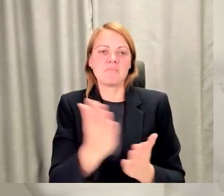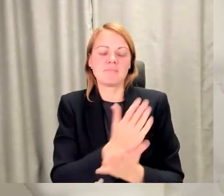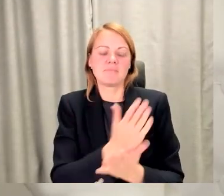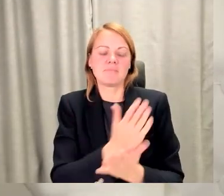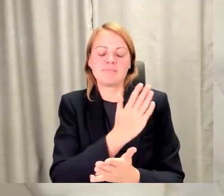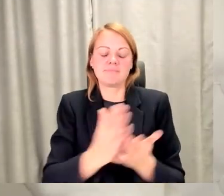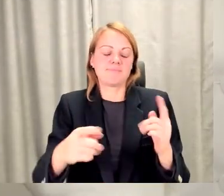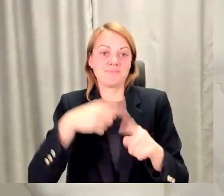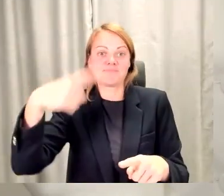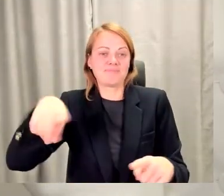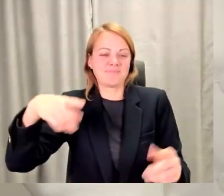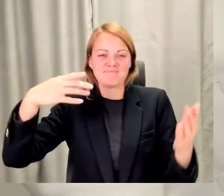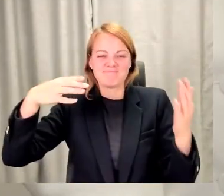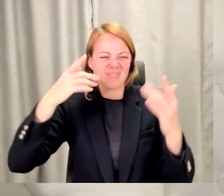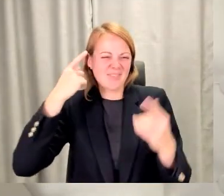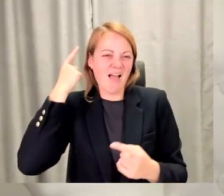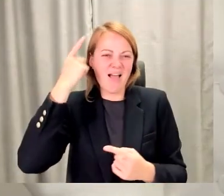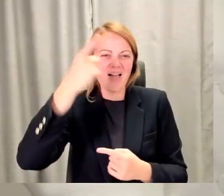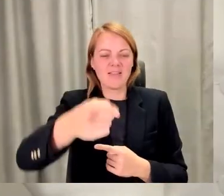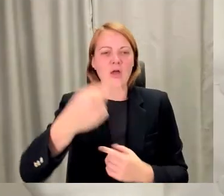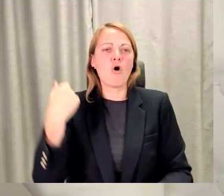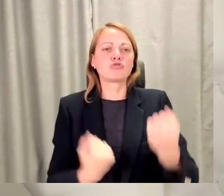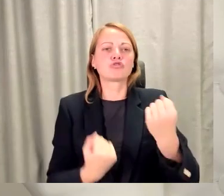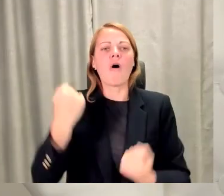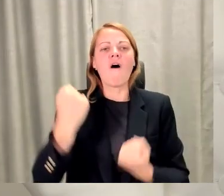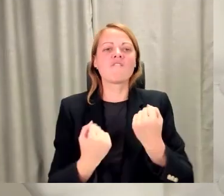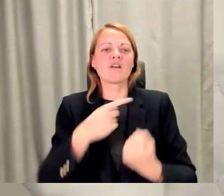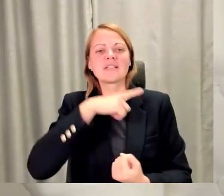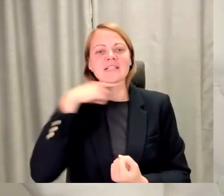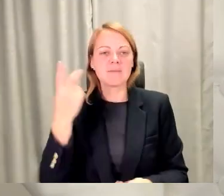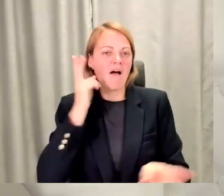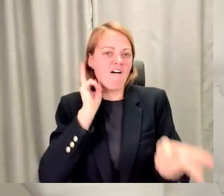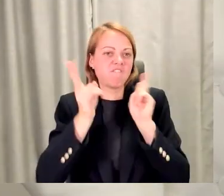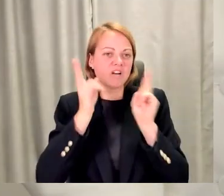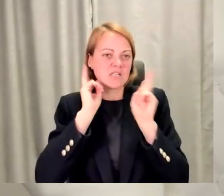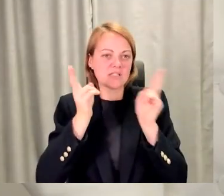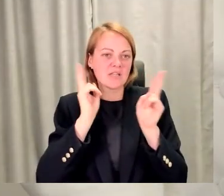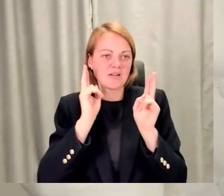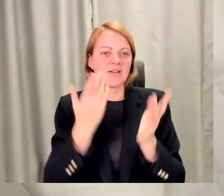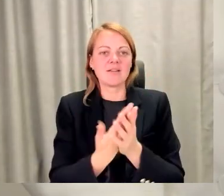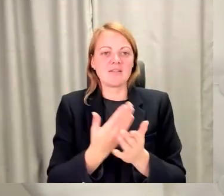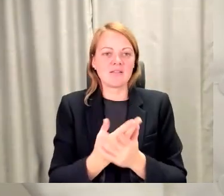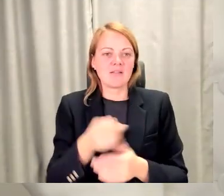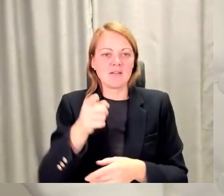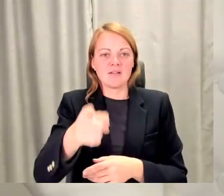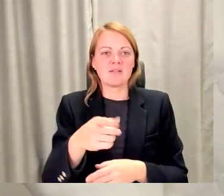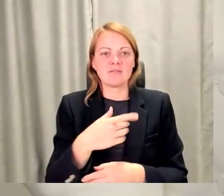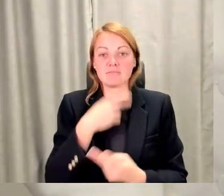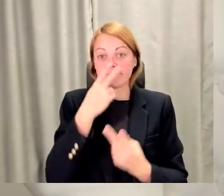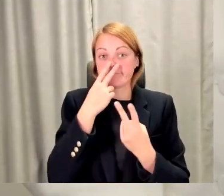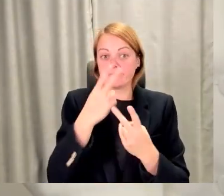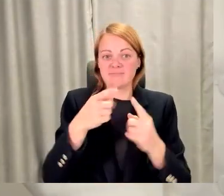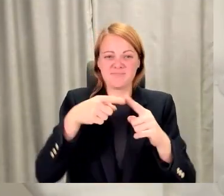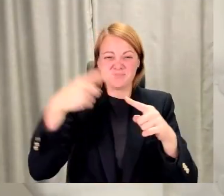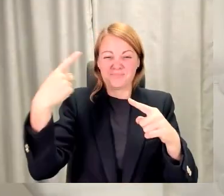no manis. Piemēram, ja šofers gribu kļūt par frizieri, es gribētu teikt, man tas pilnīgi liekas kopā, liekas, ka tas ir